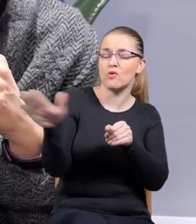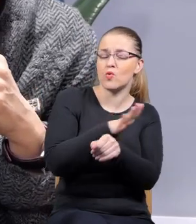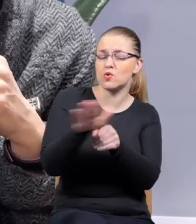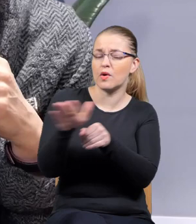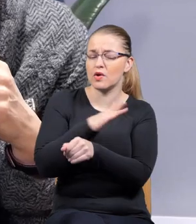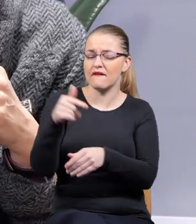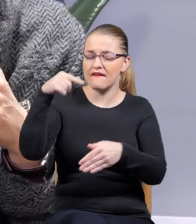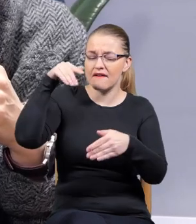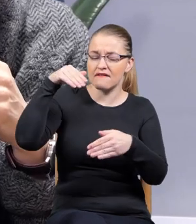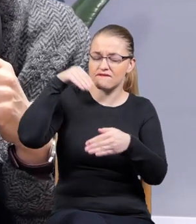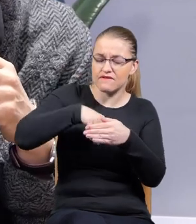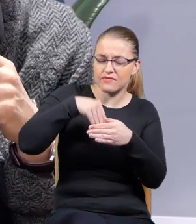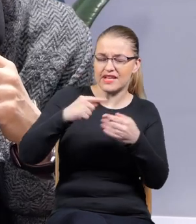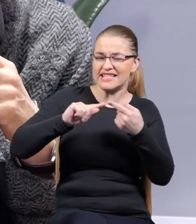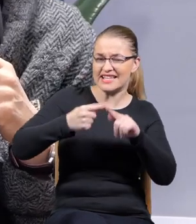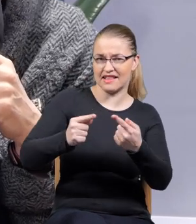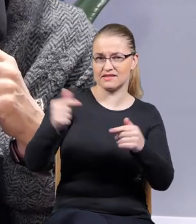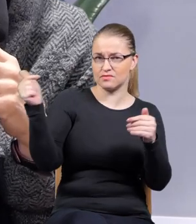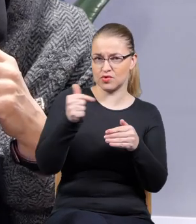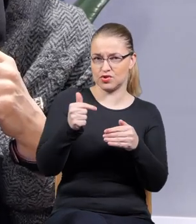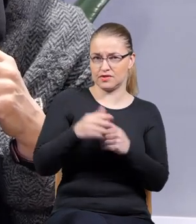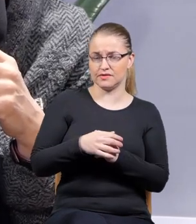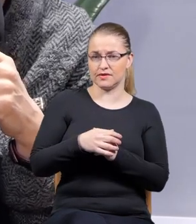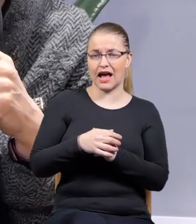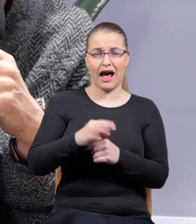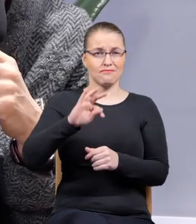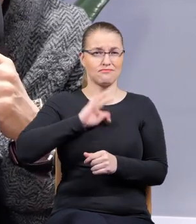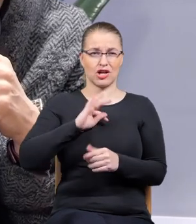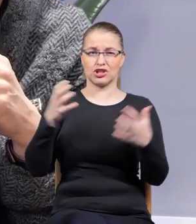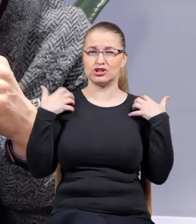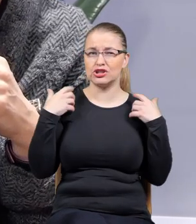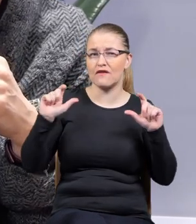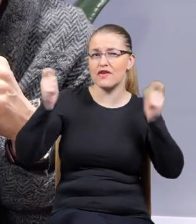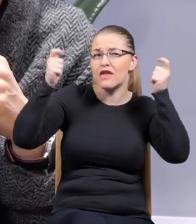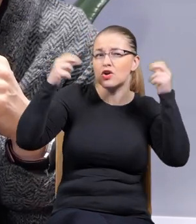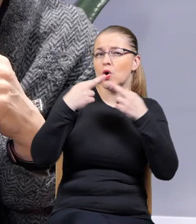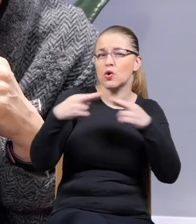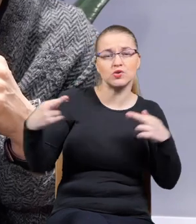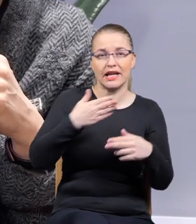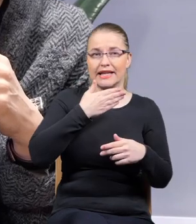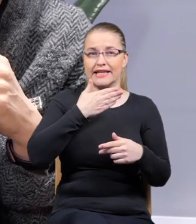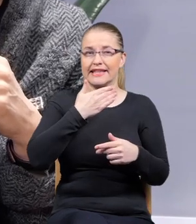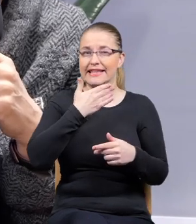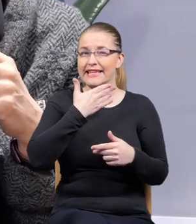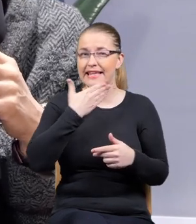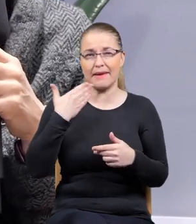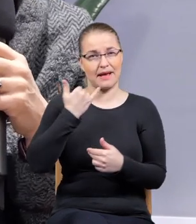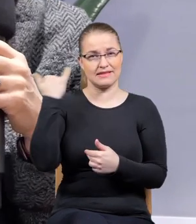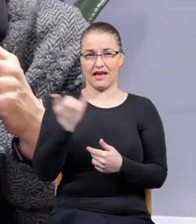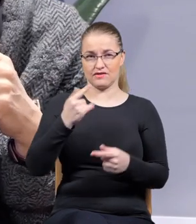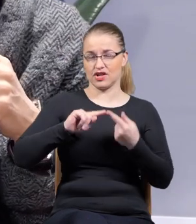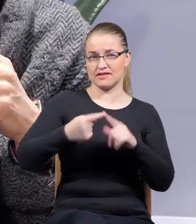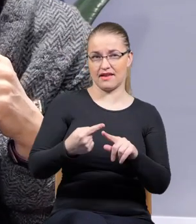wewnętrzny, a przecież zdarzenia naszego życia nie zawsze są sensowne wewnętrznie, prawda? Nasze życie, jakby tak